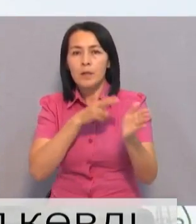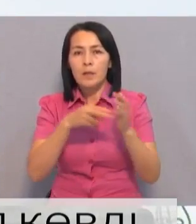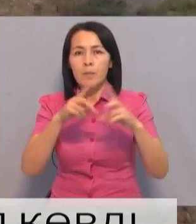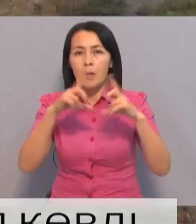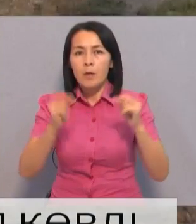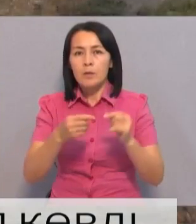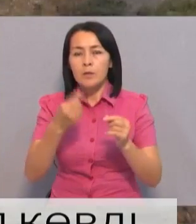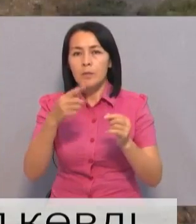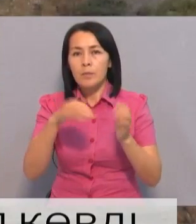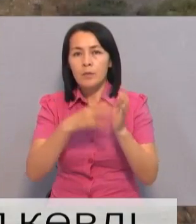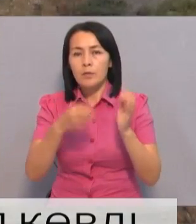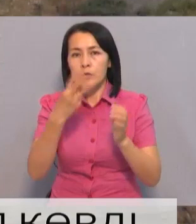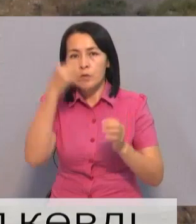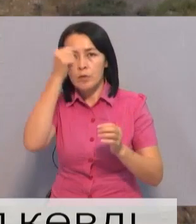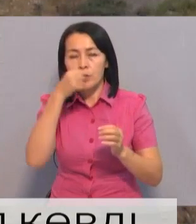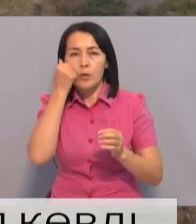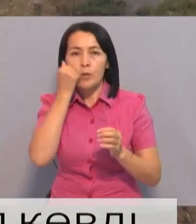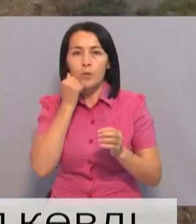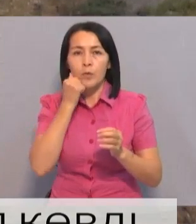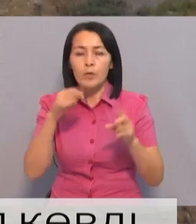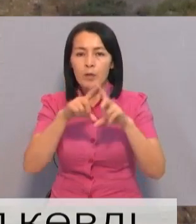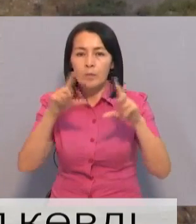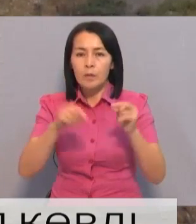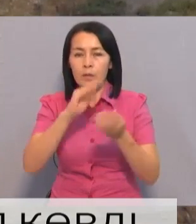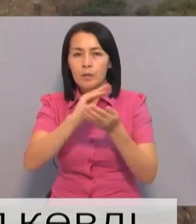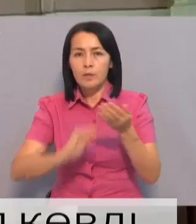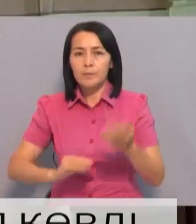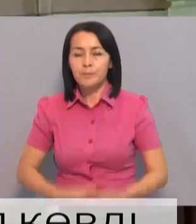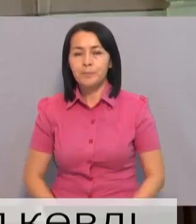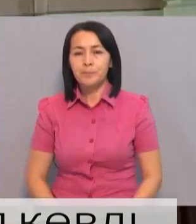вағызалы 1903 жылға көне ғимараттар тізіміне еңгізілген.